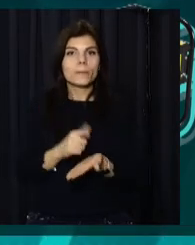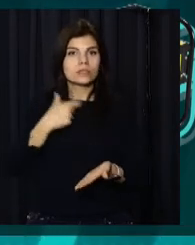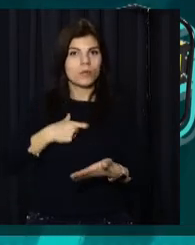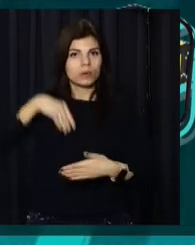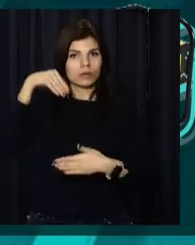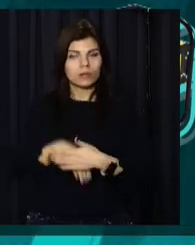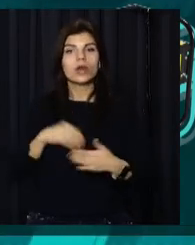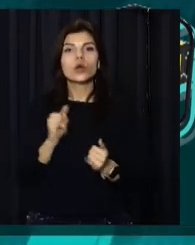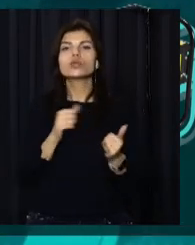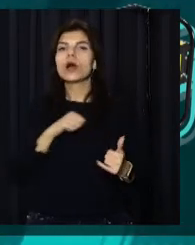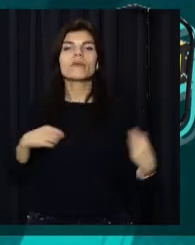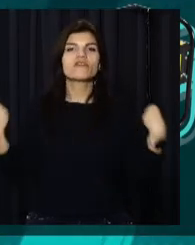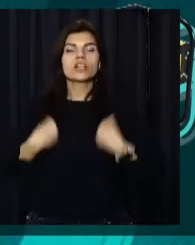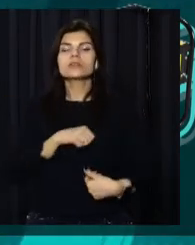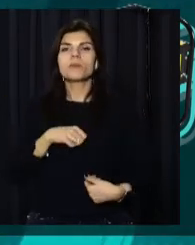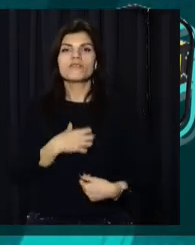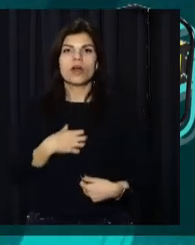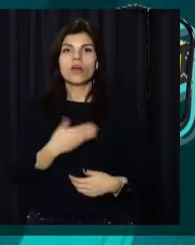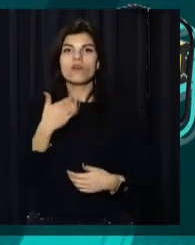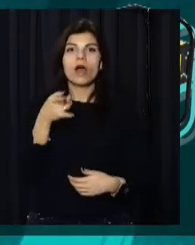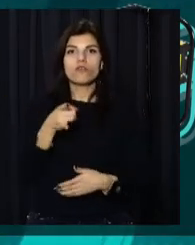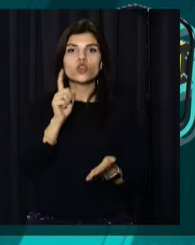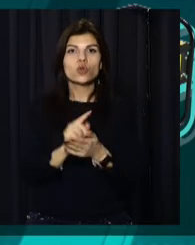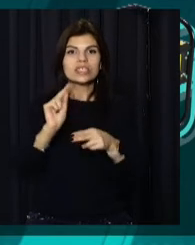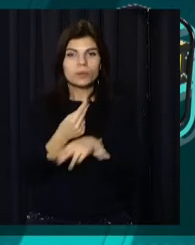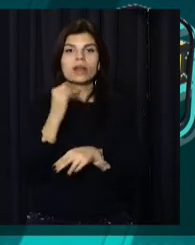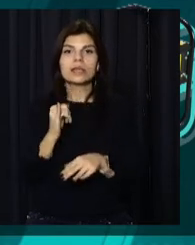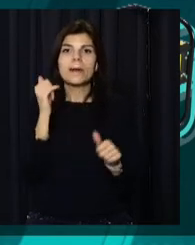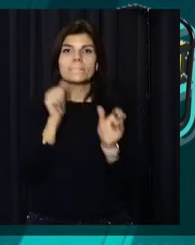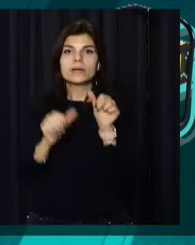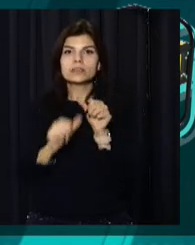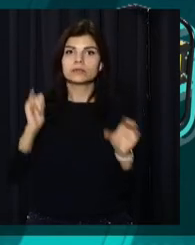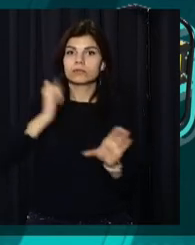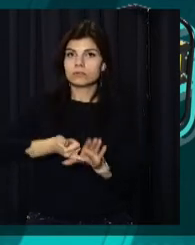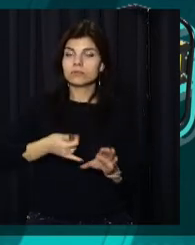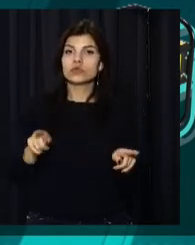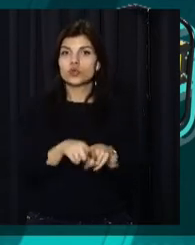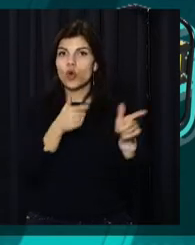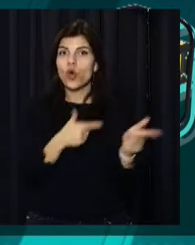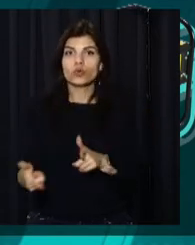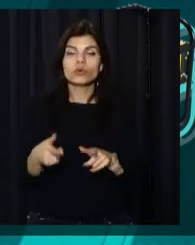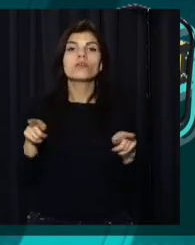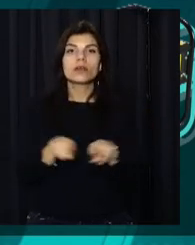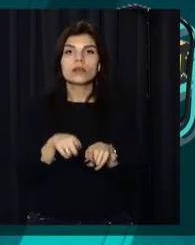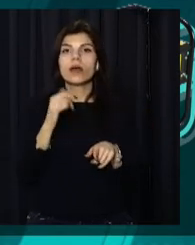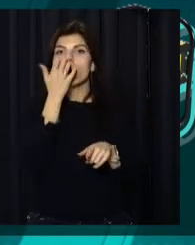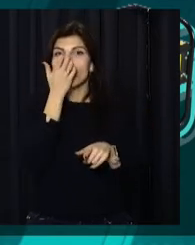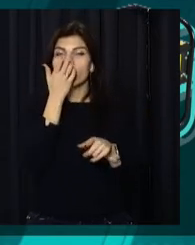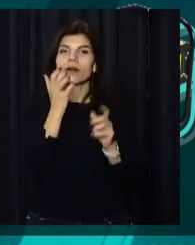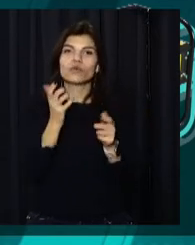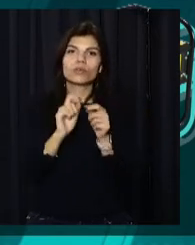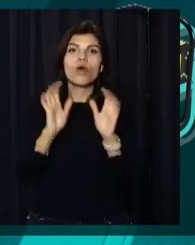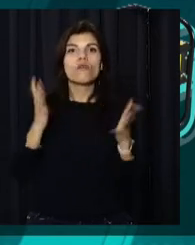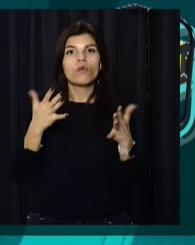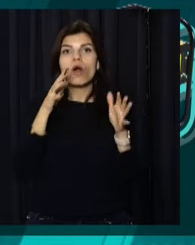найнеобхідніші речі. А ще ваше авто має бути справним і спальним. Стануть у приході альтернативні джерела обігріву, на випадок